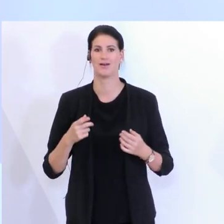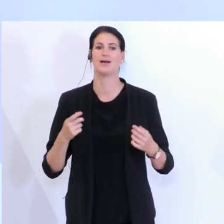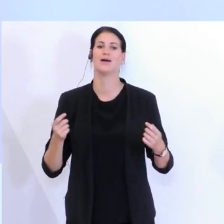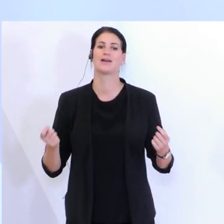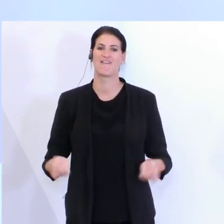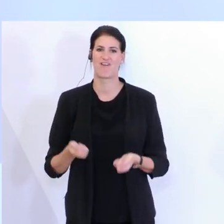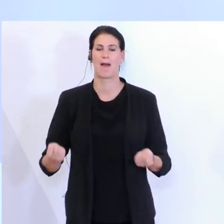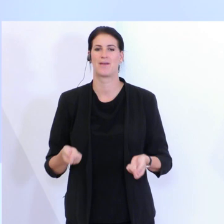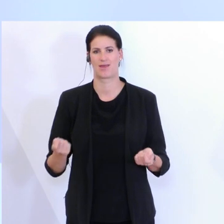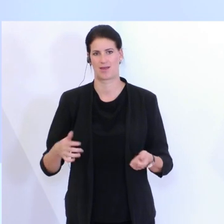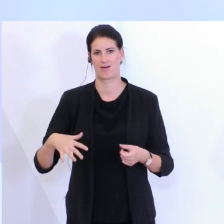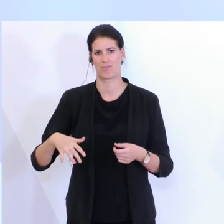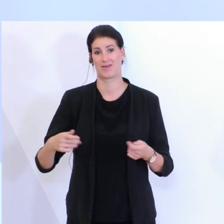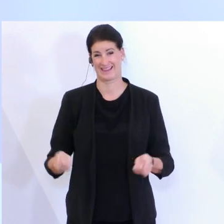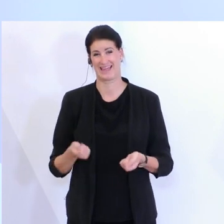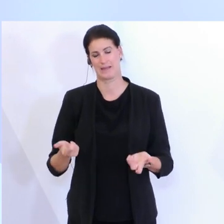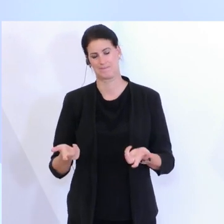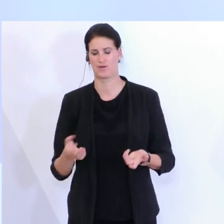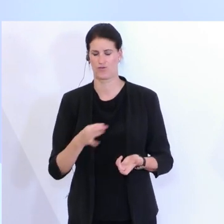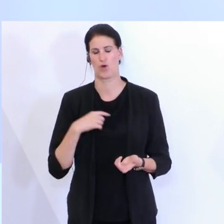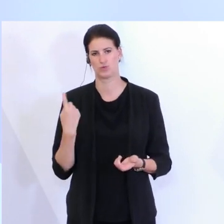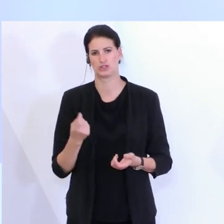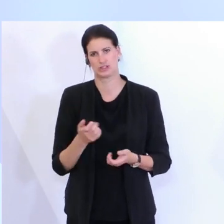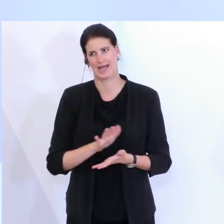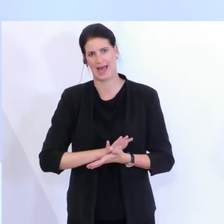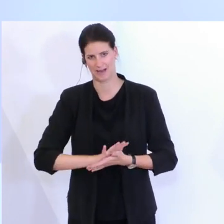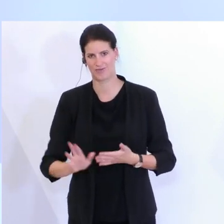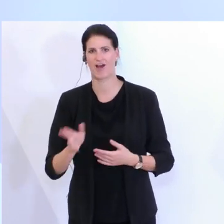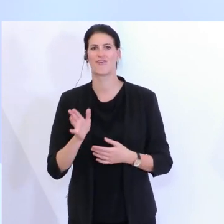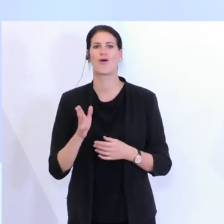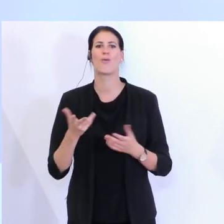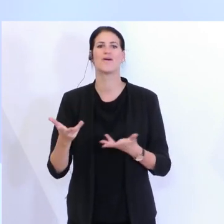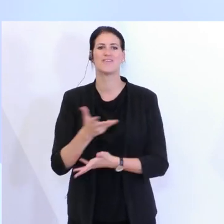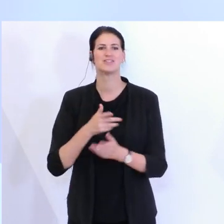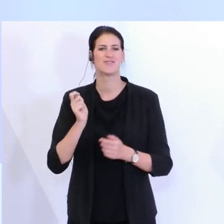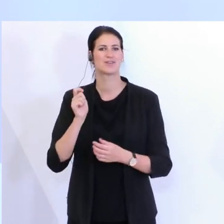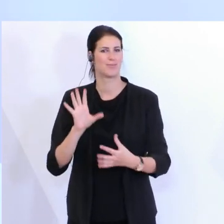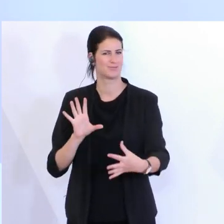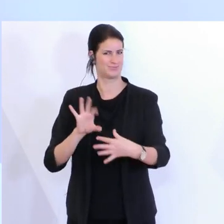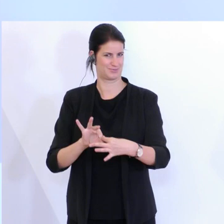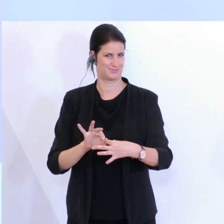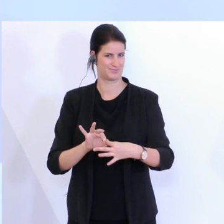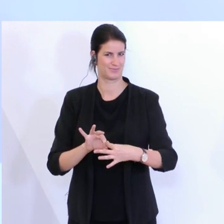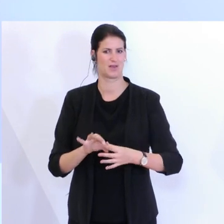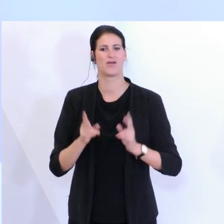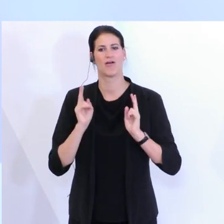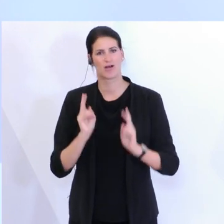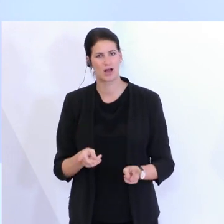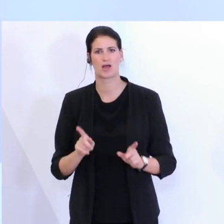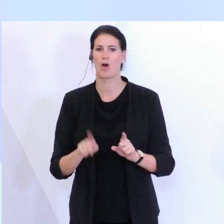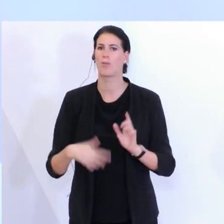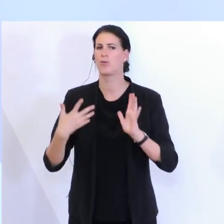uns recht leicht. Da haben wir eine Schnittstelle eben auch zur Wirtschaftskammer, wo wir auch sehen und nachvollziehen können, dass das wirklich ein